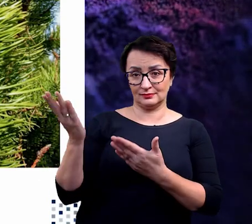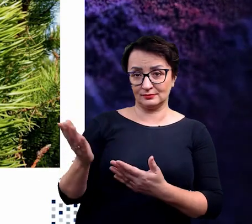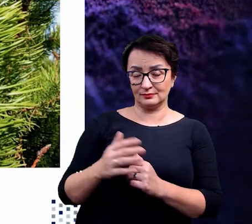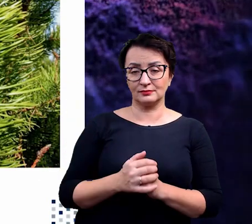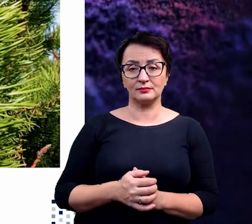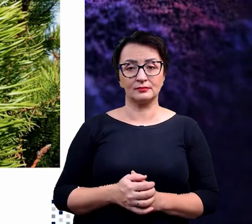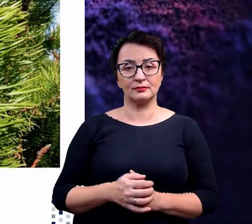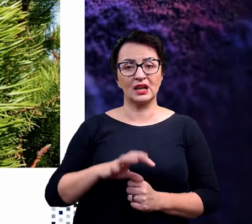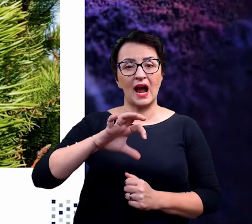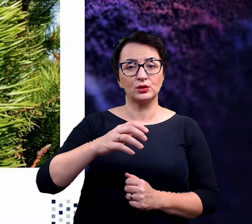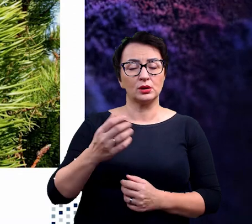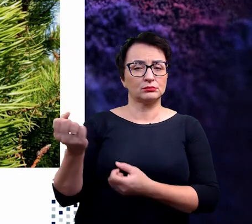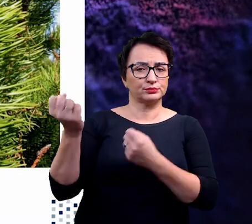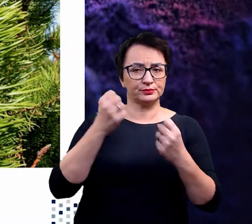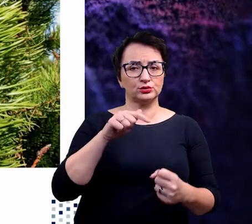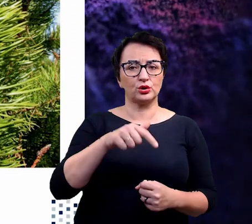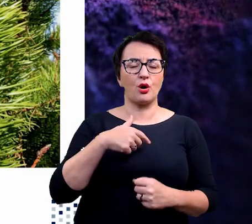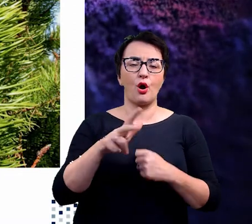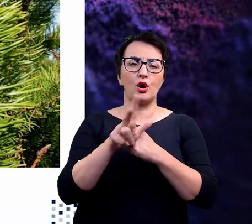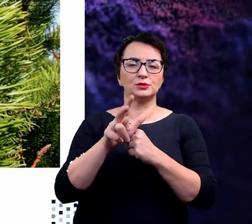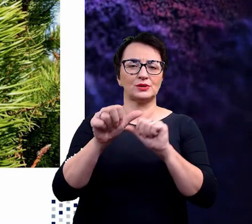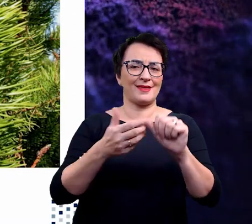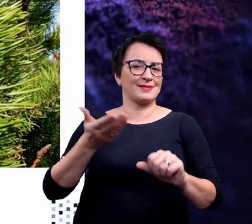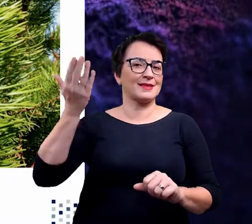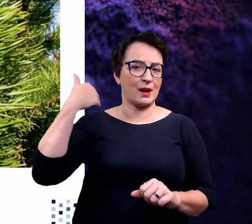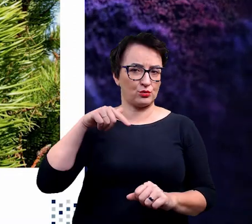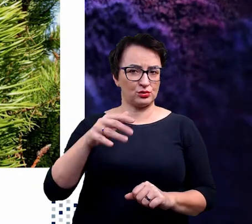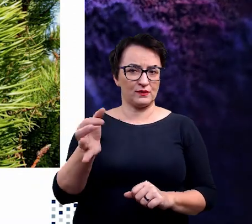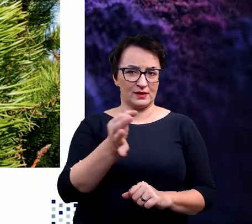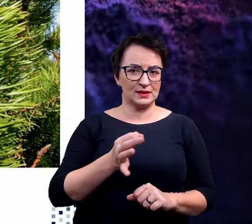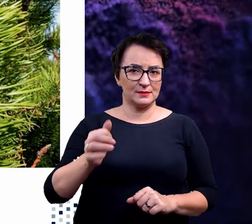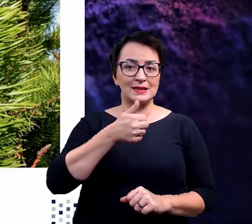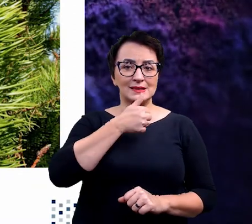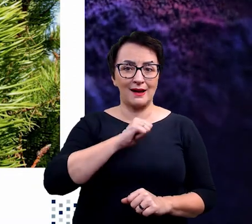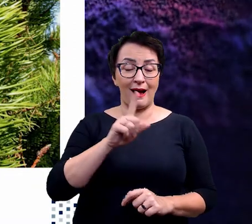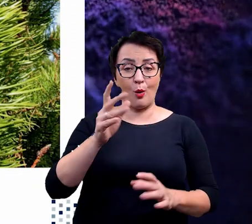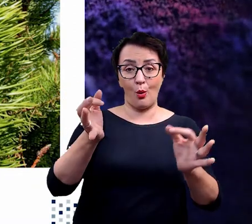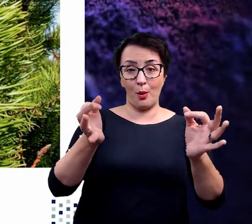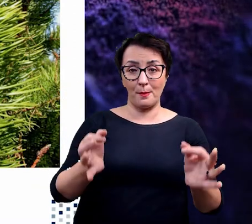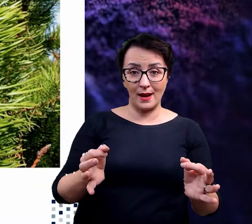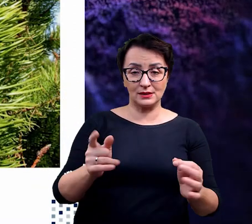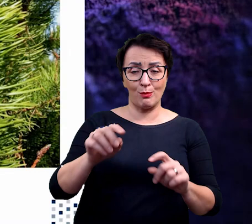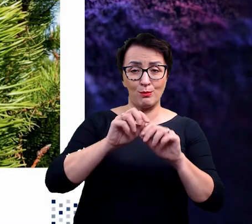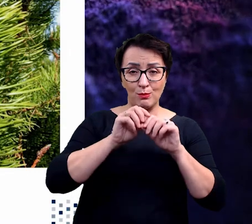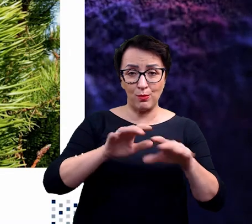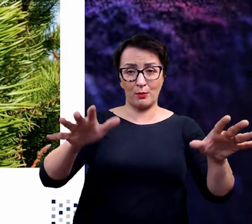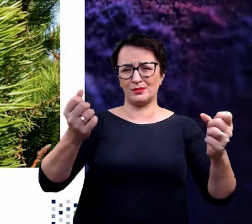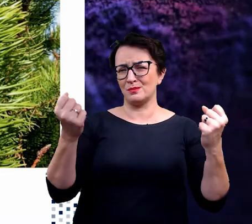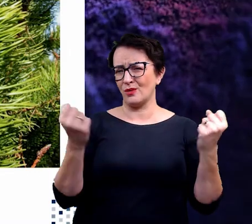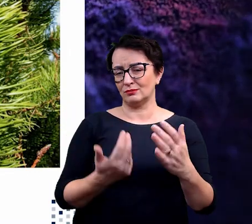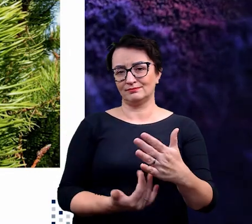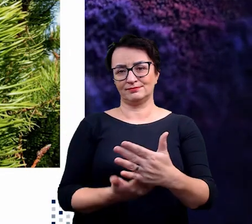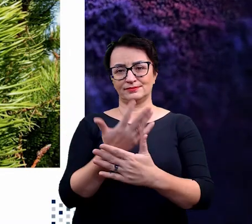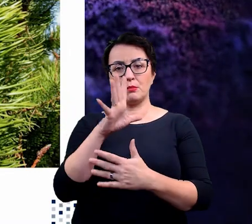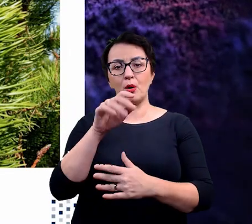sprowadzono już dawno temu, 80 lat temu na wyspę, natomiast obecnie jego popularność bardzo wzrosła, ponieważ